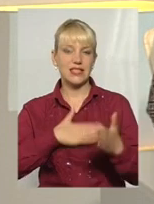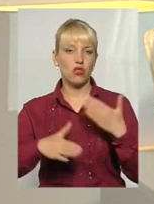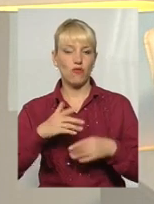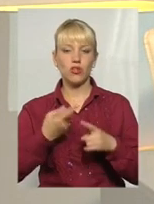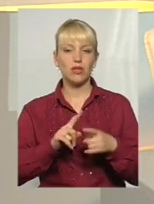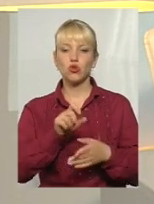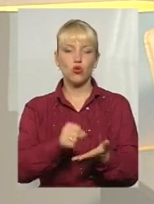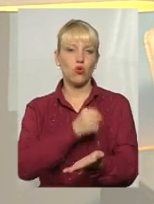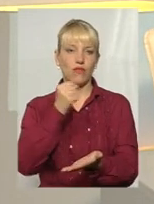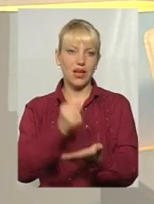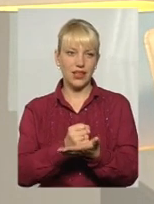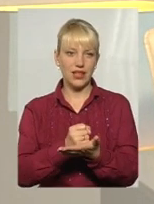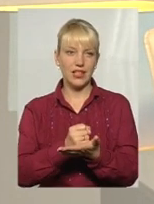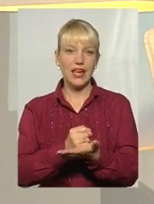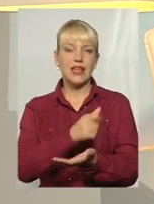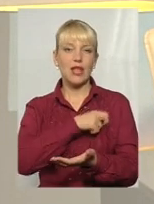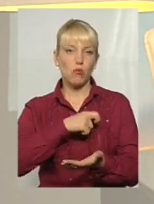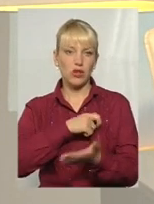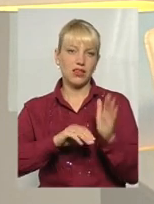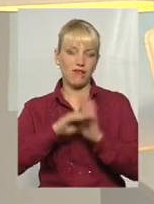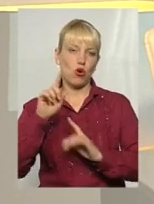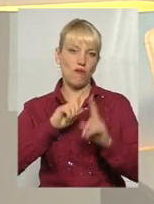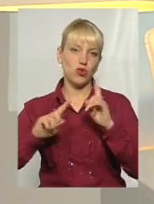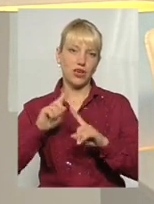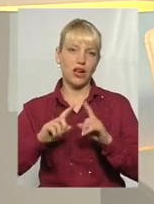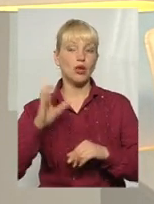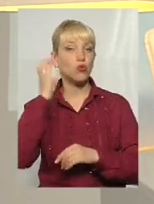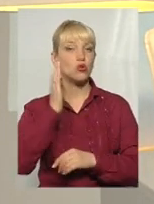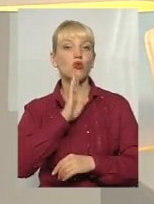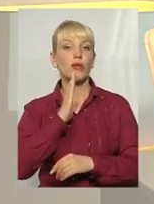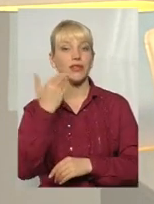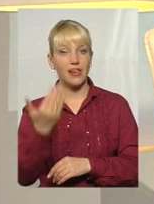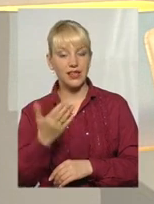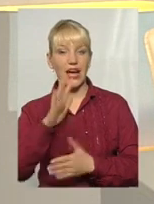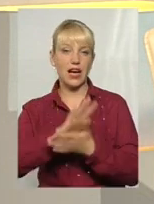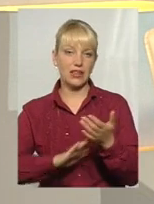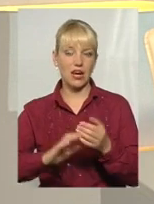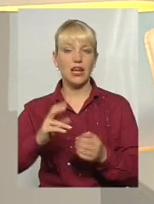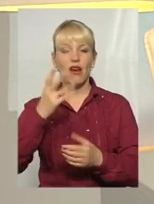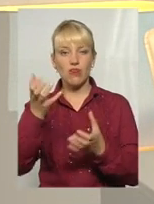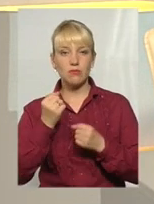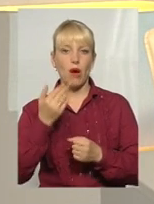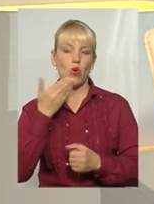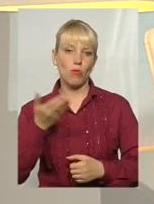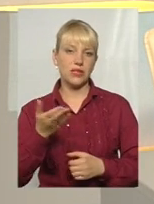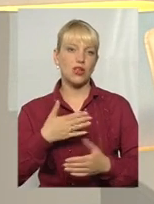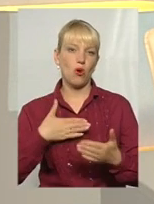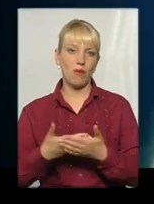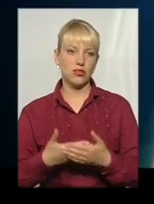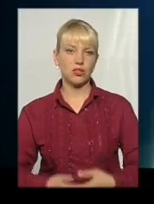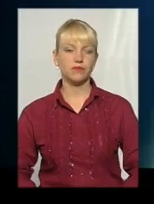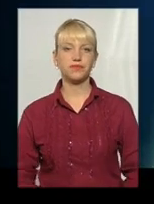депутати Верховної Ради. Послухаємо її, далі продовжимо. Коментар взятий з громадського радіо.